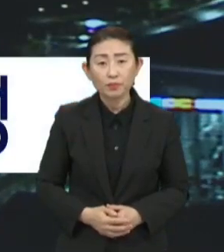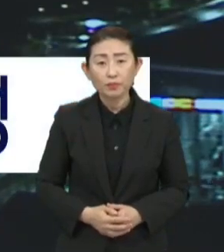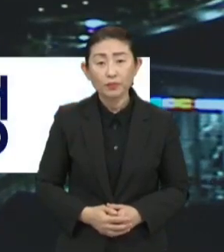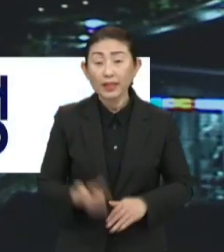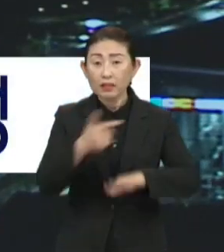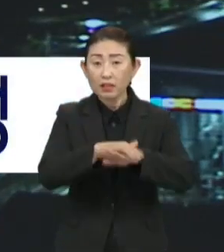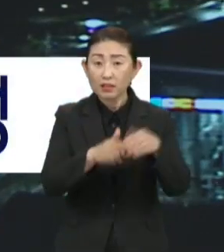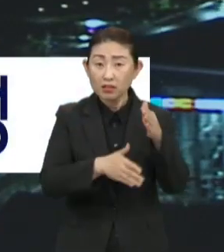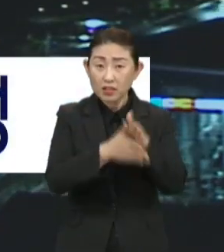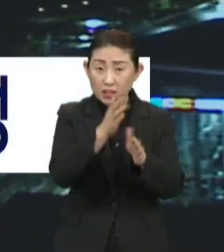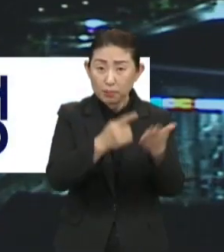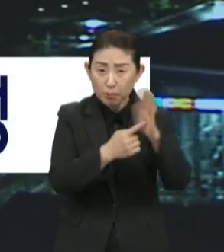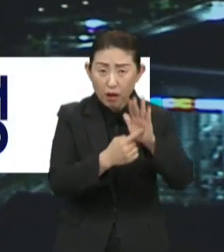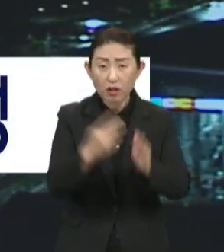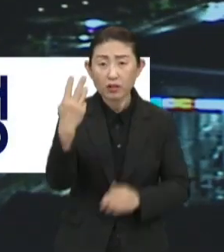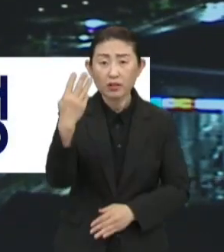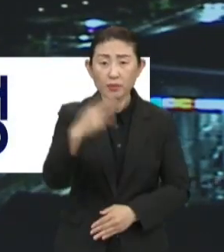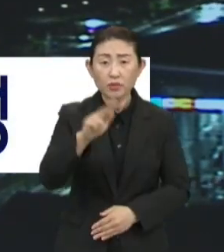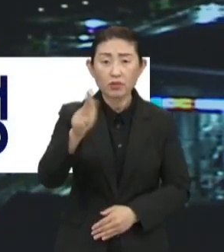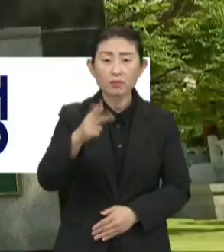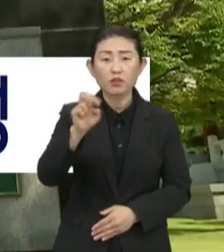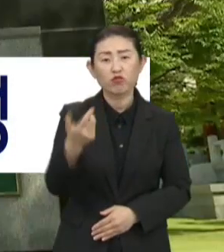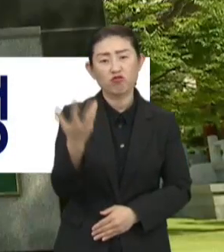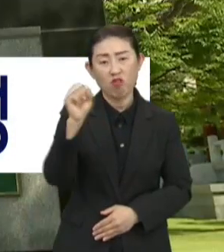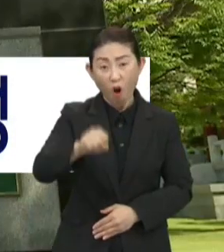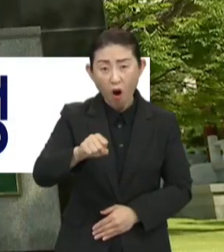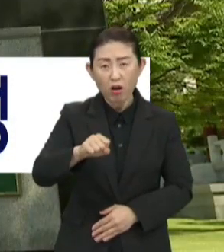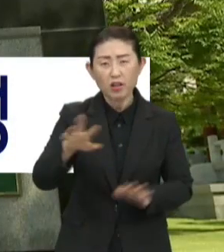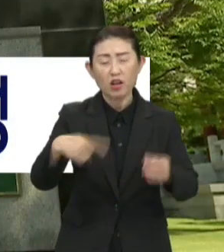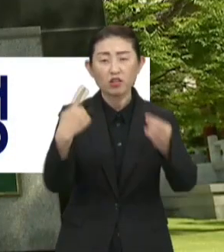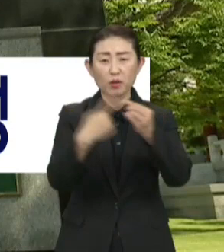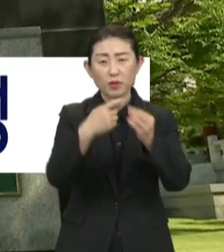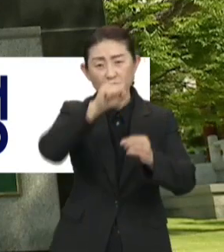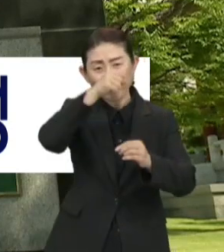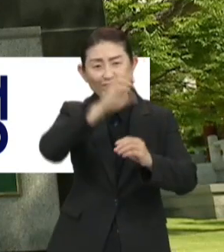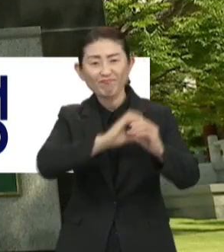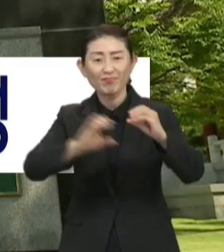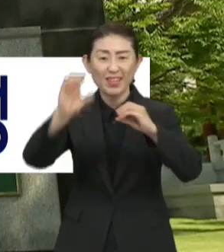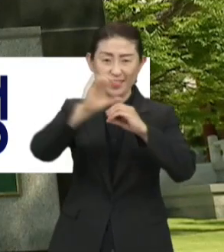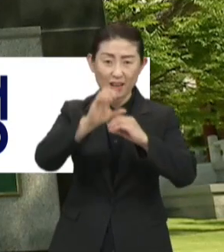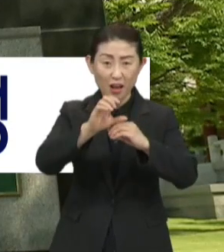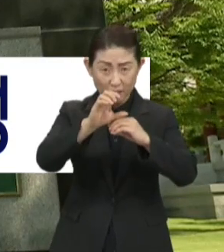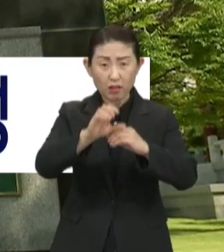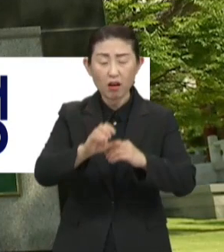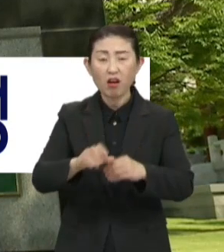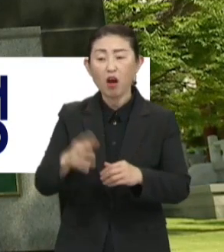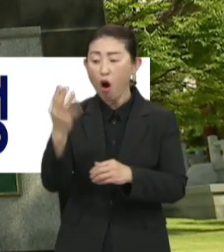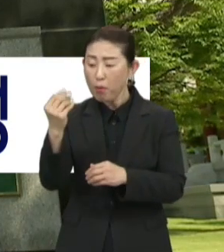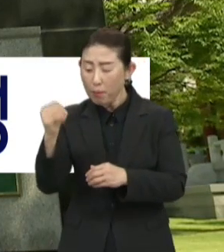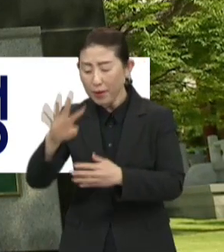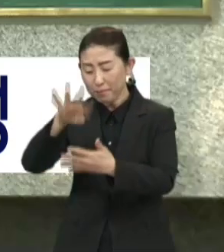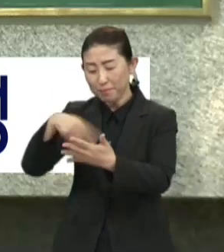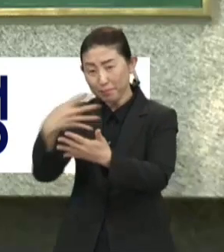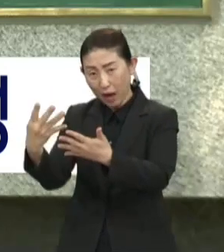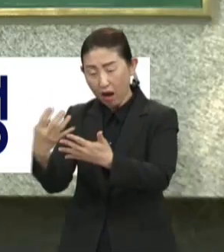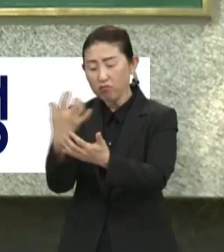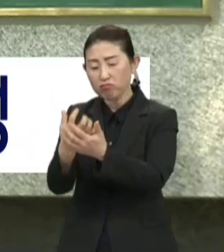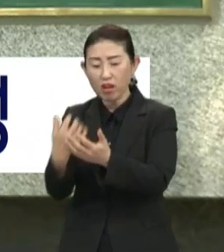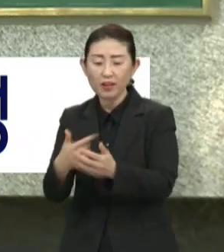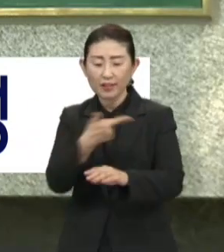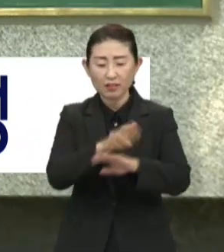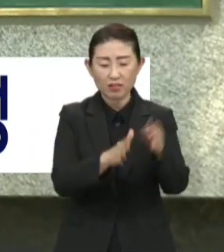대전시는 3,729억 원 규모의 2024년 첫 추가경정예산안을 예년보다 조기 편성해